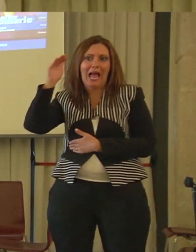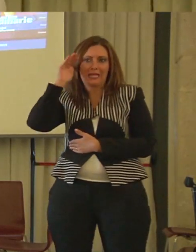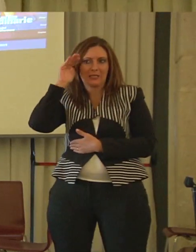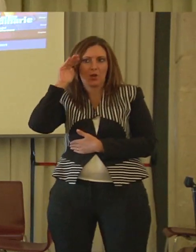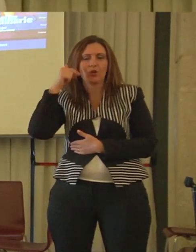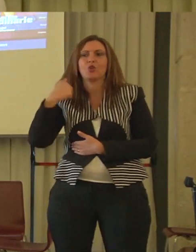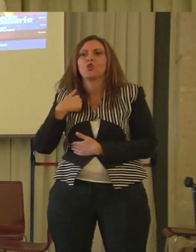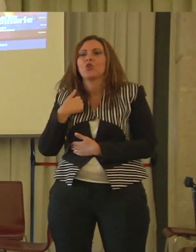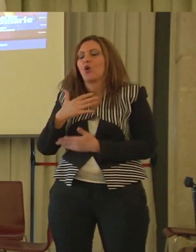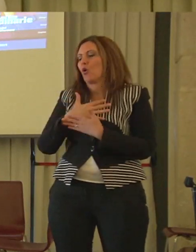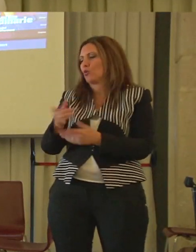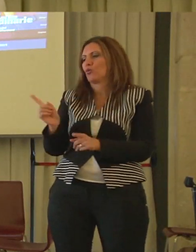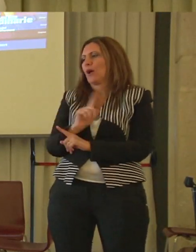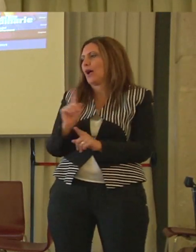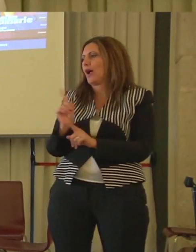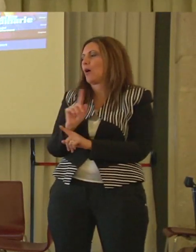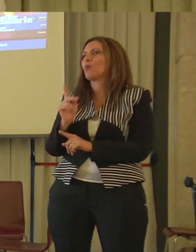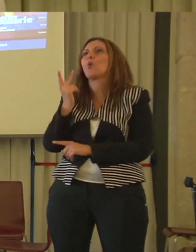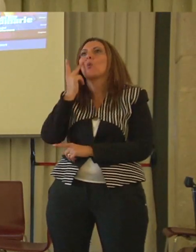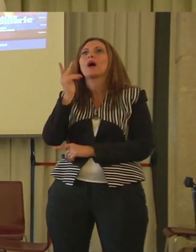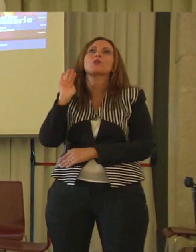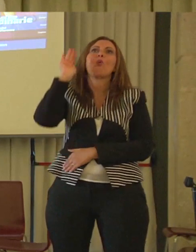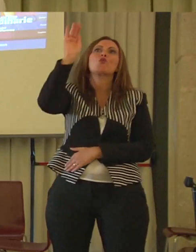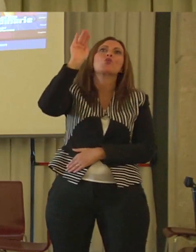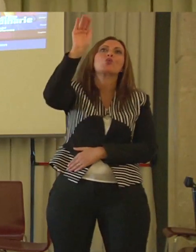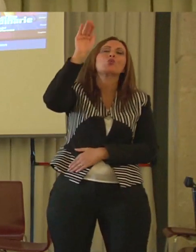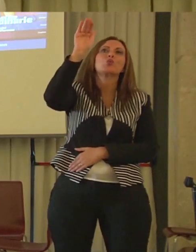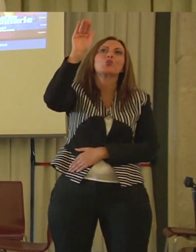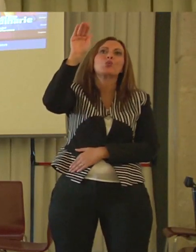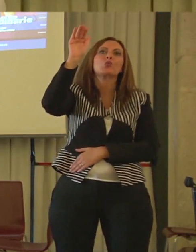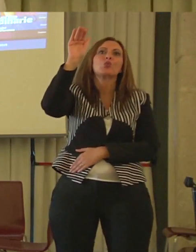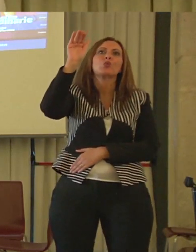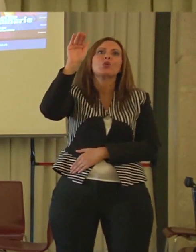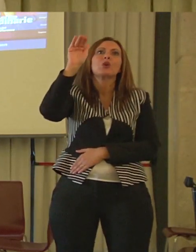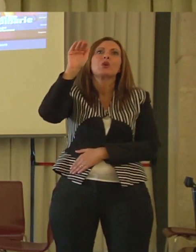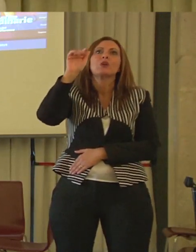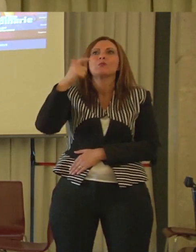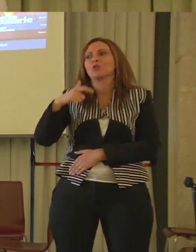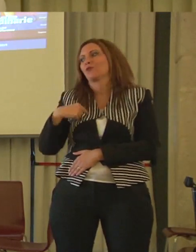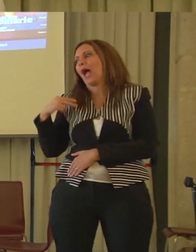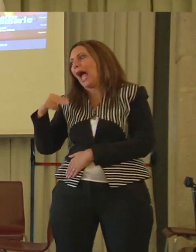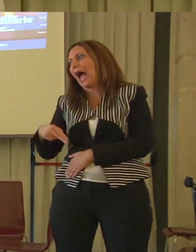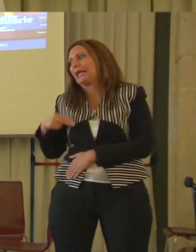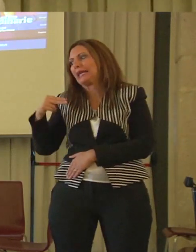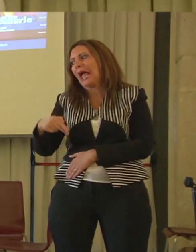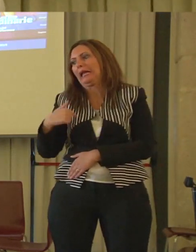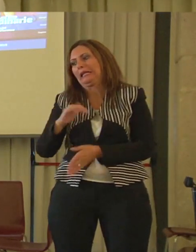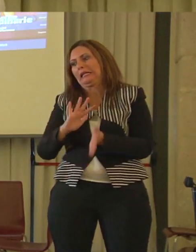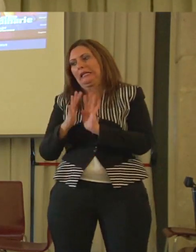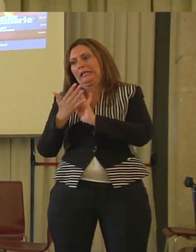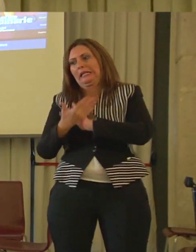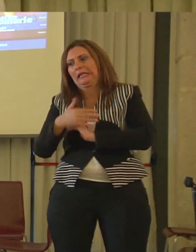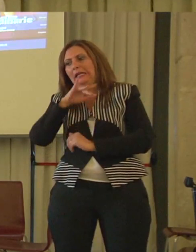non amo guardare molto al futuro, sarà pure veramente per gli anni che passano. Oggi mi hai colpita nel segno per cui